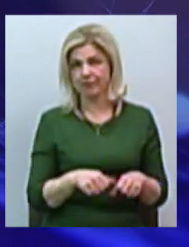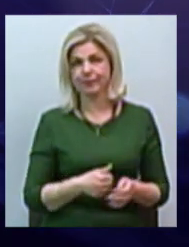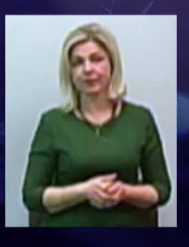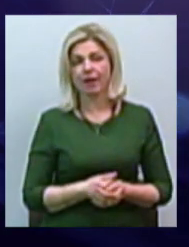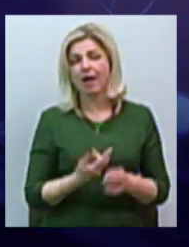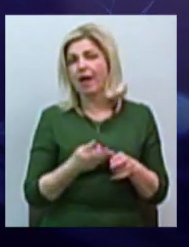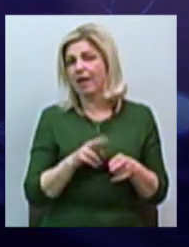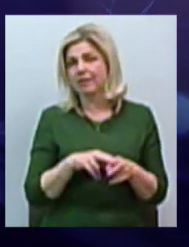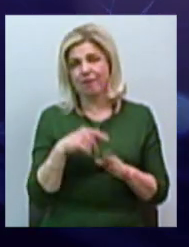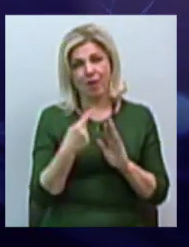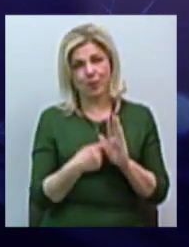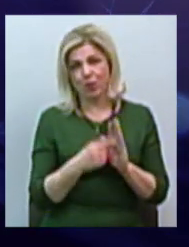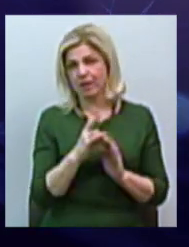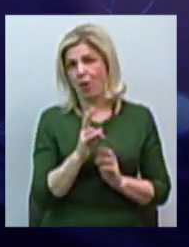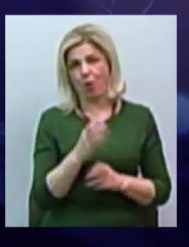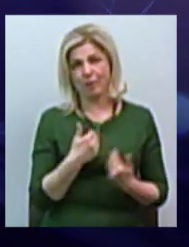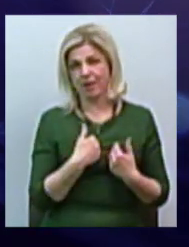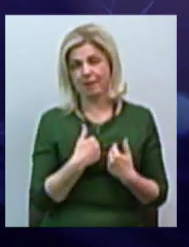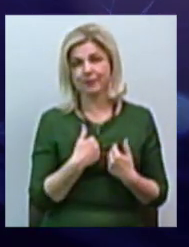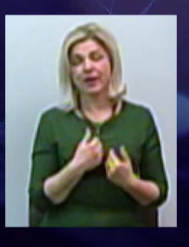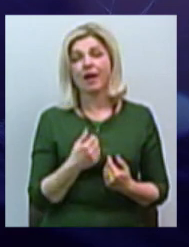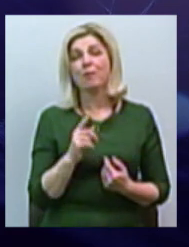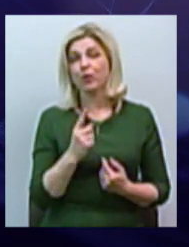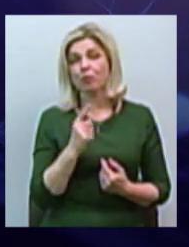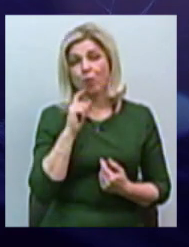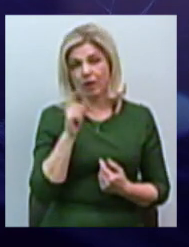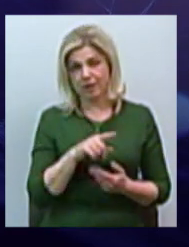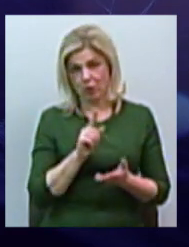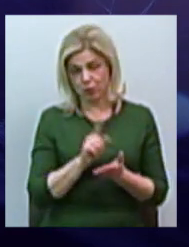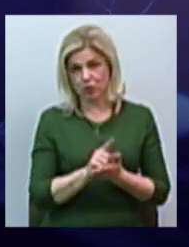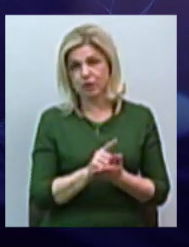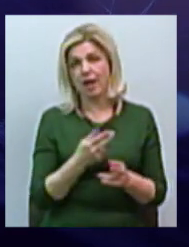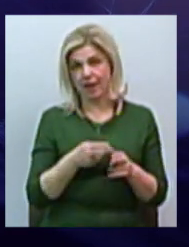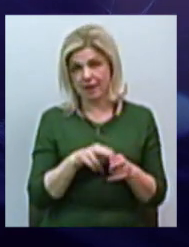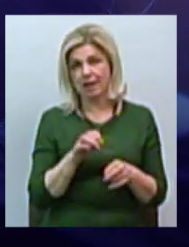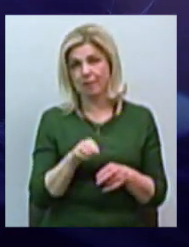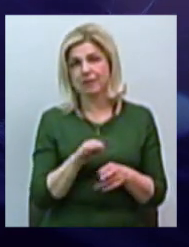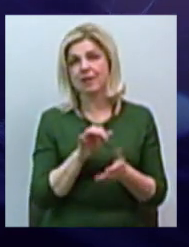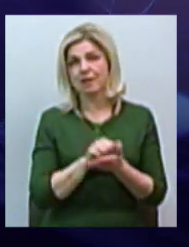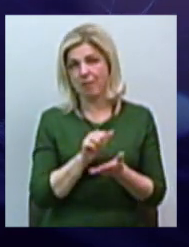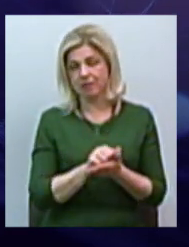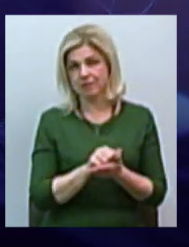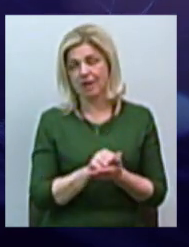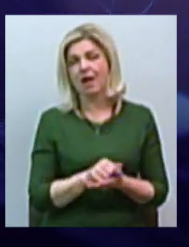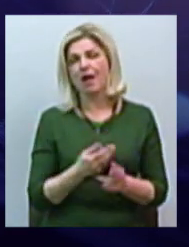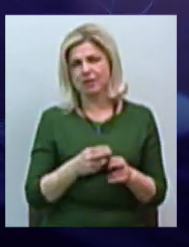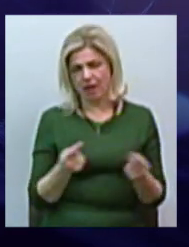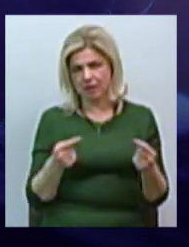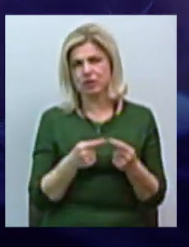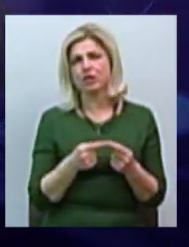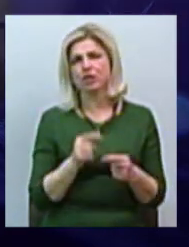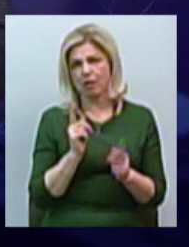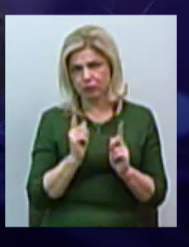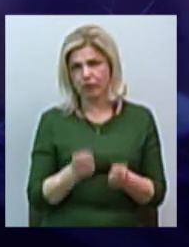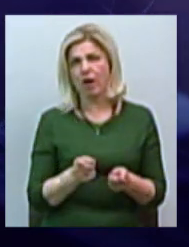ко мене. Тобто, що Україна должна, об'язана цим займатися, це однозначно, це факт.